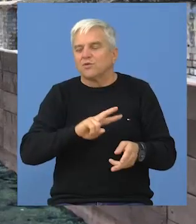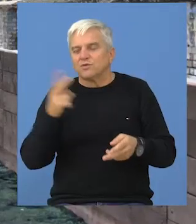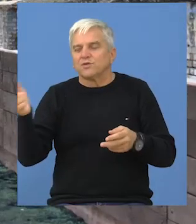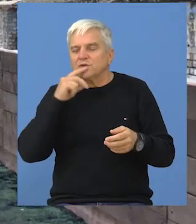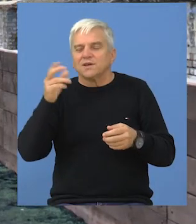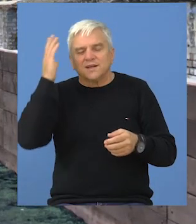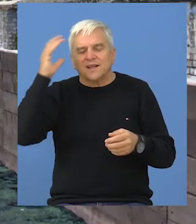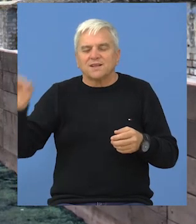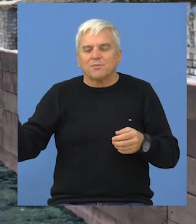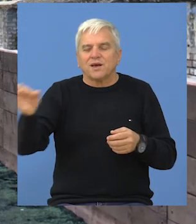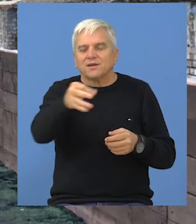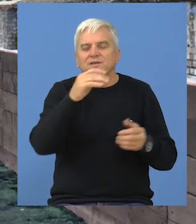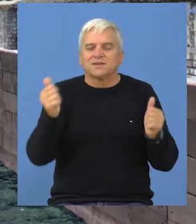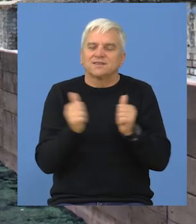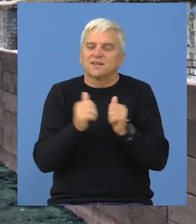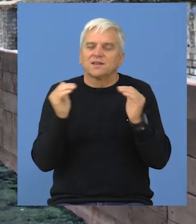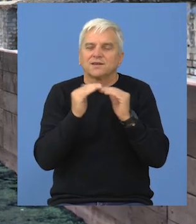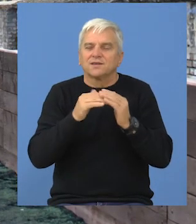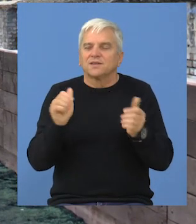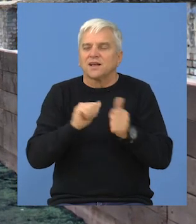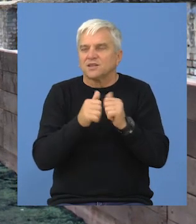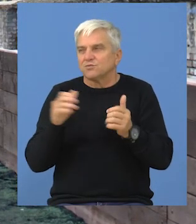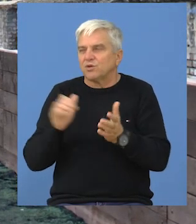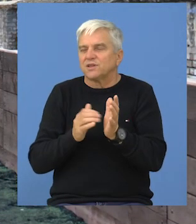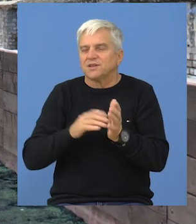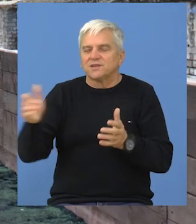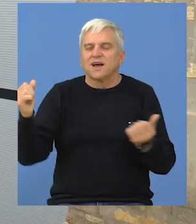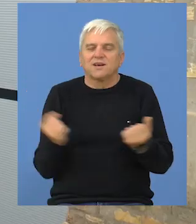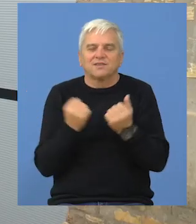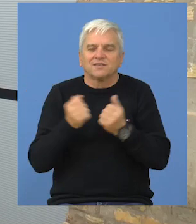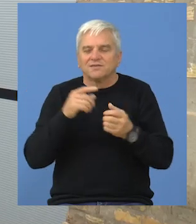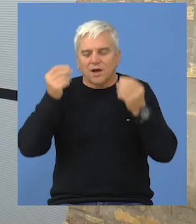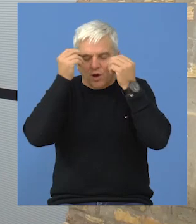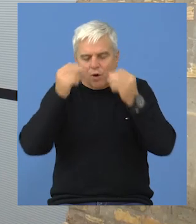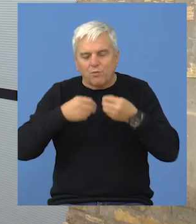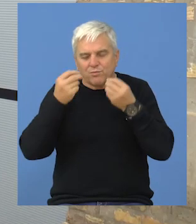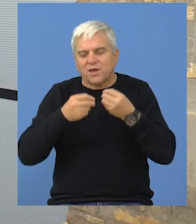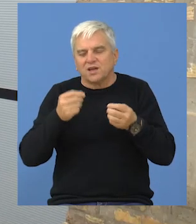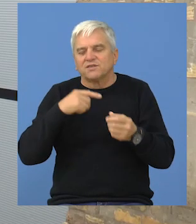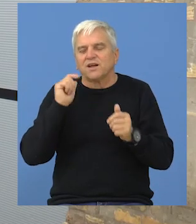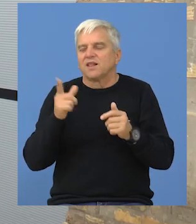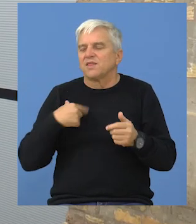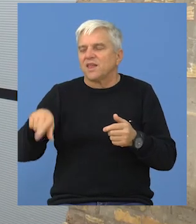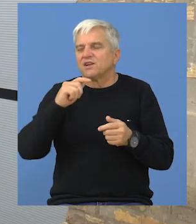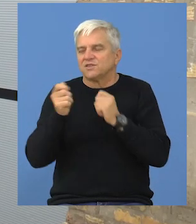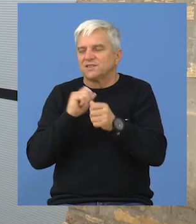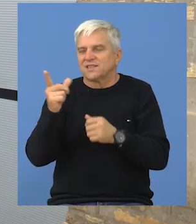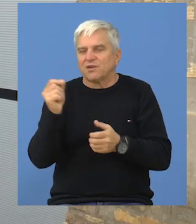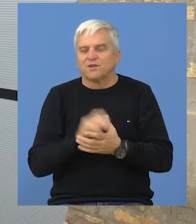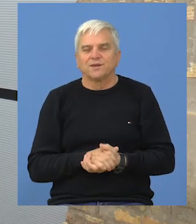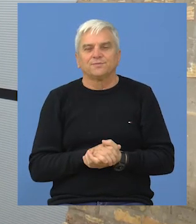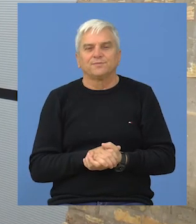za bavljanje određenim sportovima u naseljenim mestima u skladu sa potrebama sportista i rekreativaca, objašnjava naš